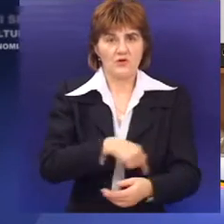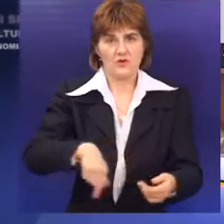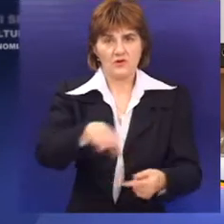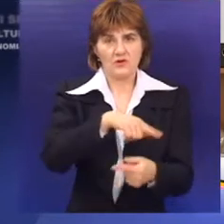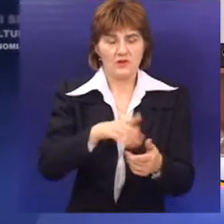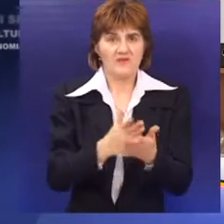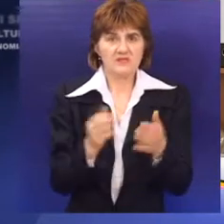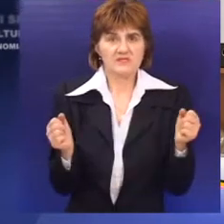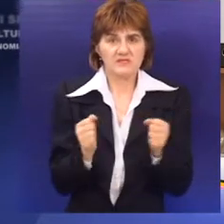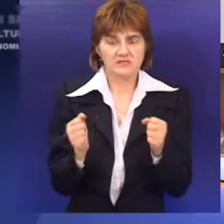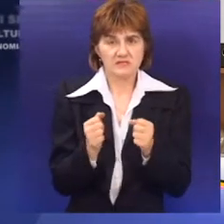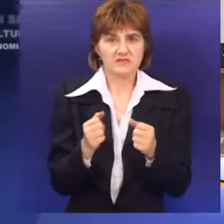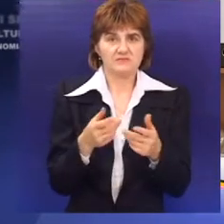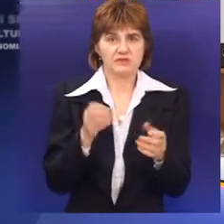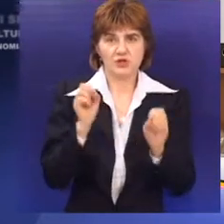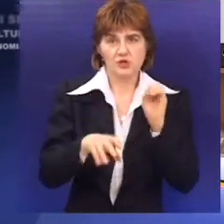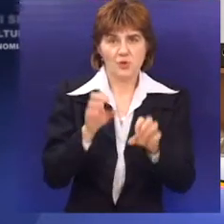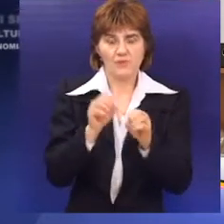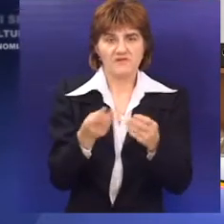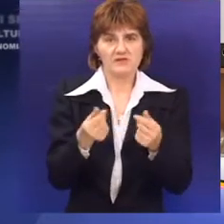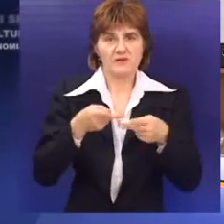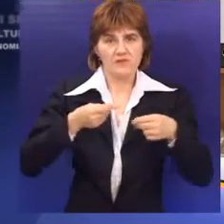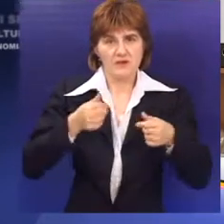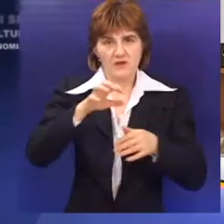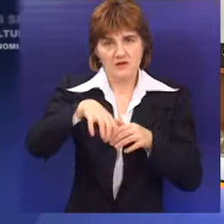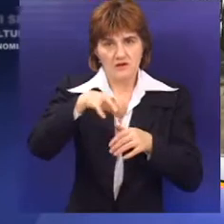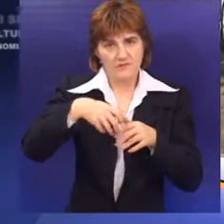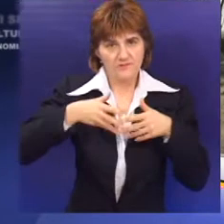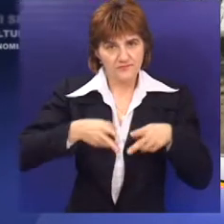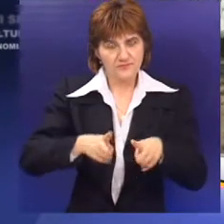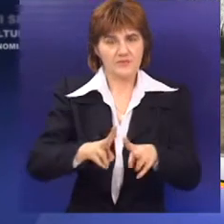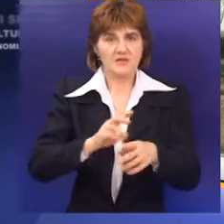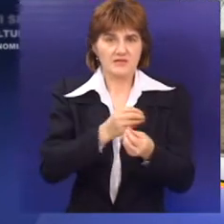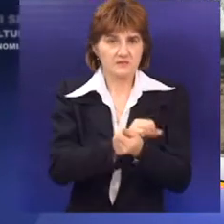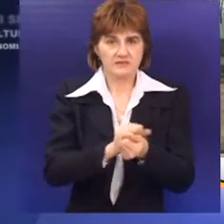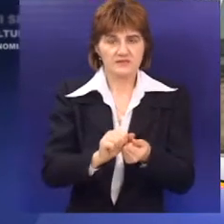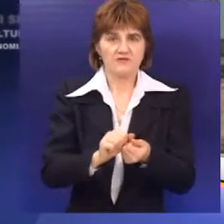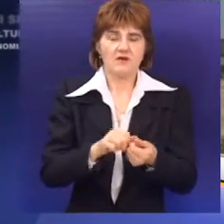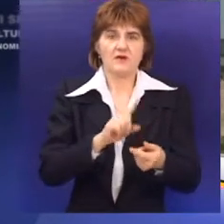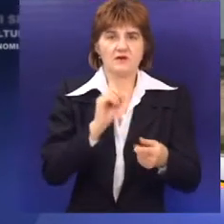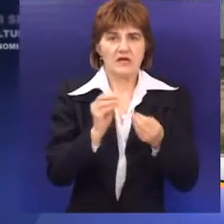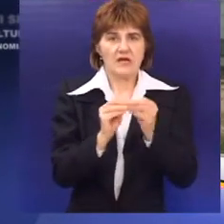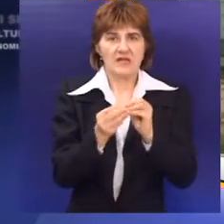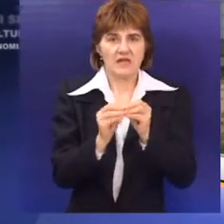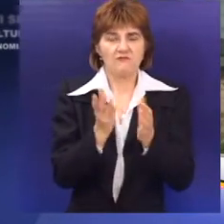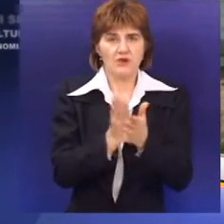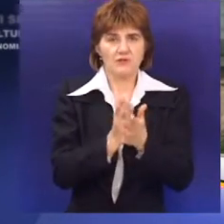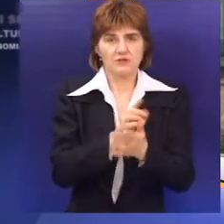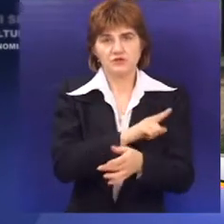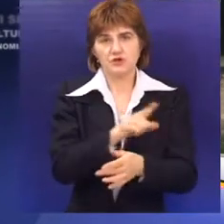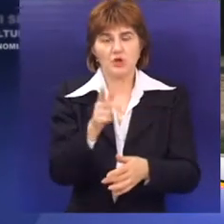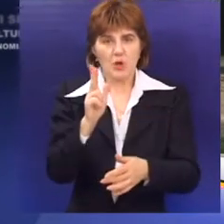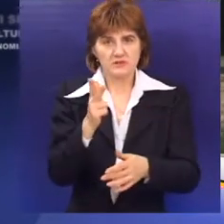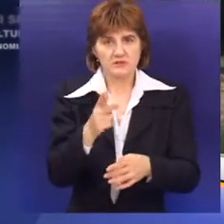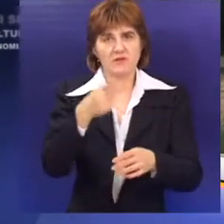već i zimsku brazdu i djubrivo koje će se zorati i sve. Zvanično otrgovanje će trajati do srede, a posle toga